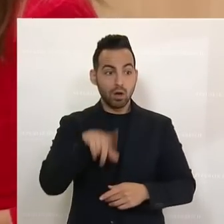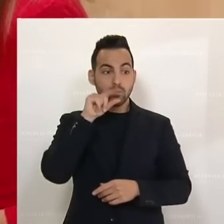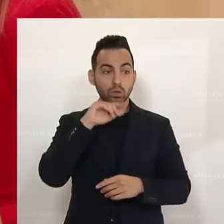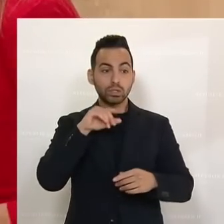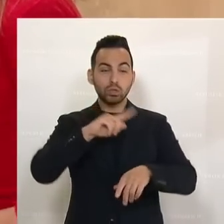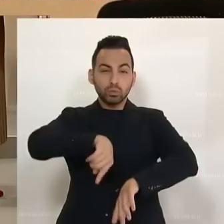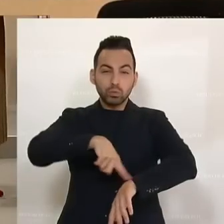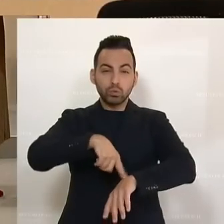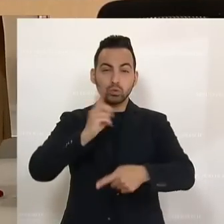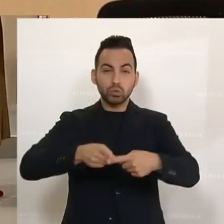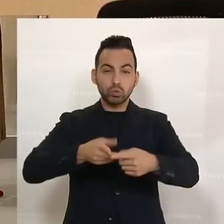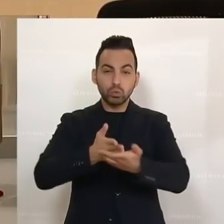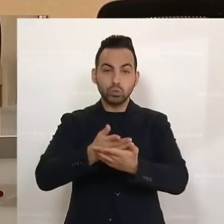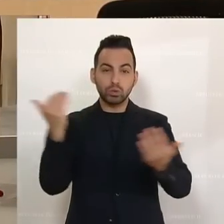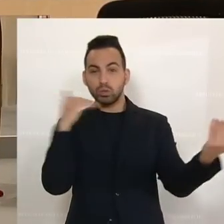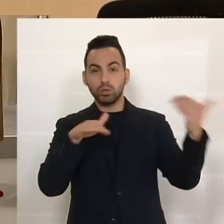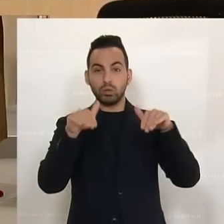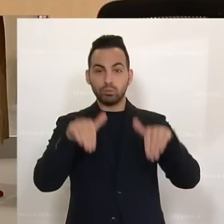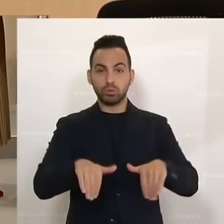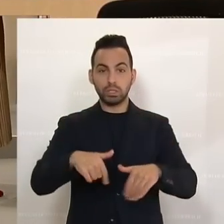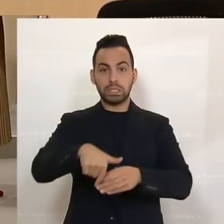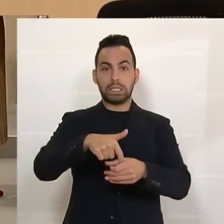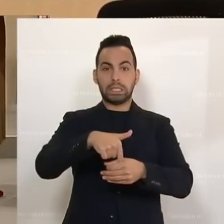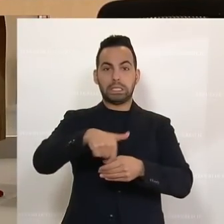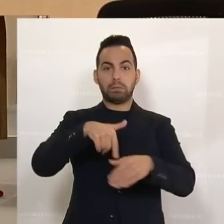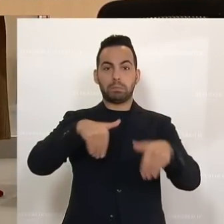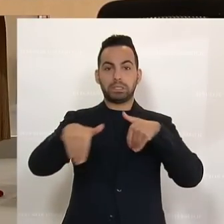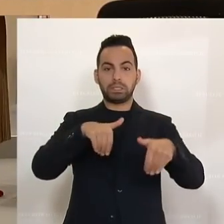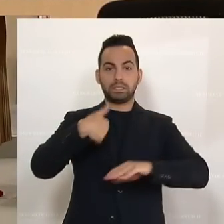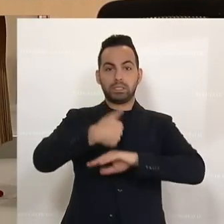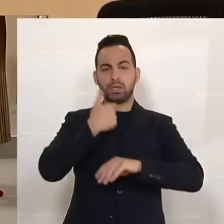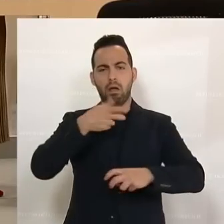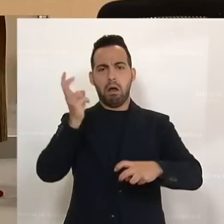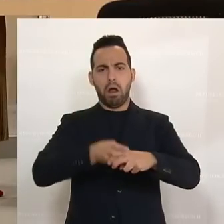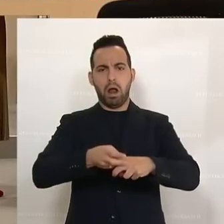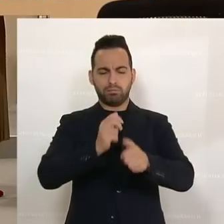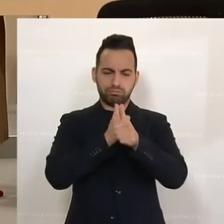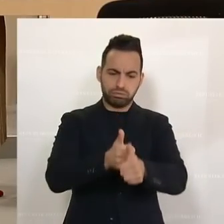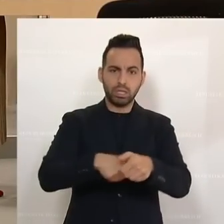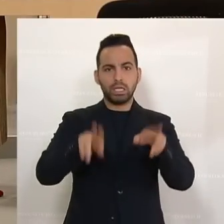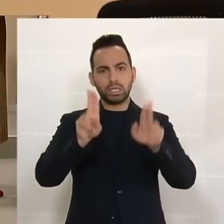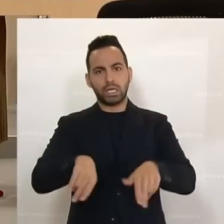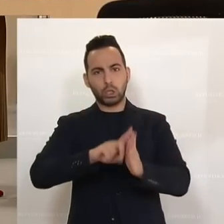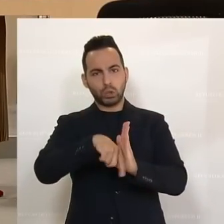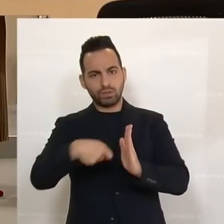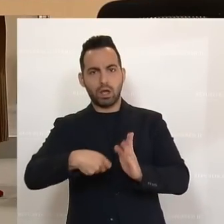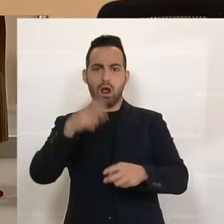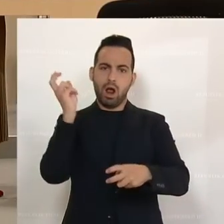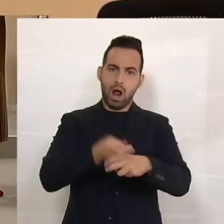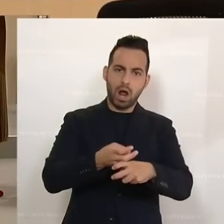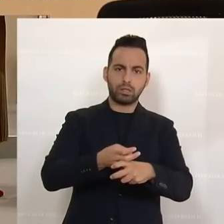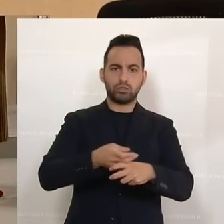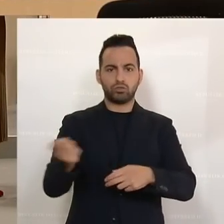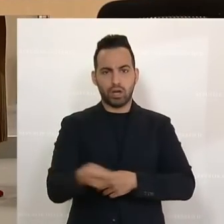stundenlang hier hantieren. Der Kaner sagt jetzt, gut, mit aller Härte vorgegangen, rechtliche Konsequenzen, härtere Strafen, Aperkennung,